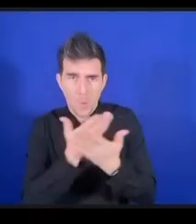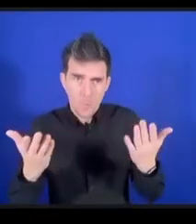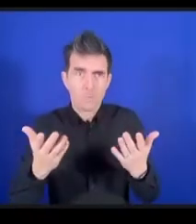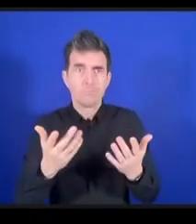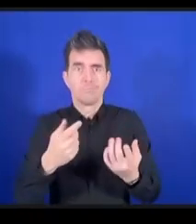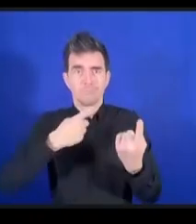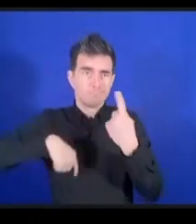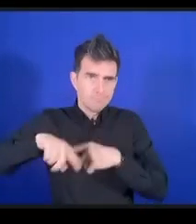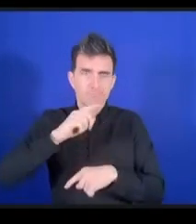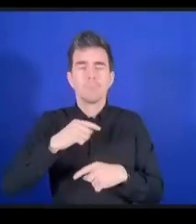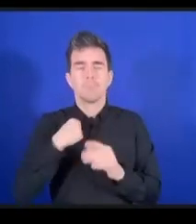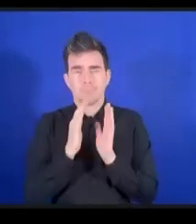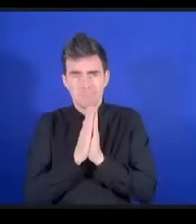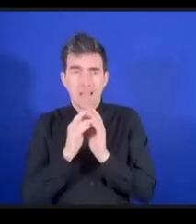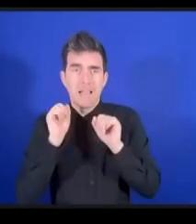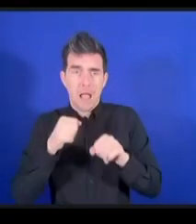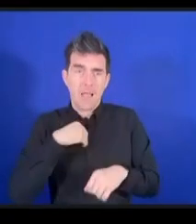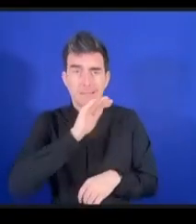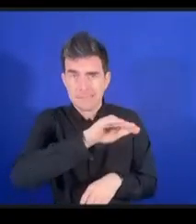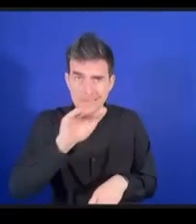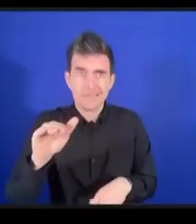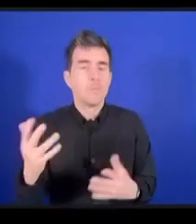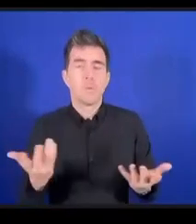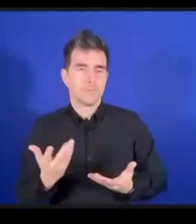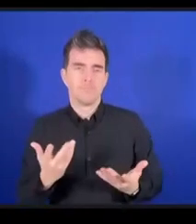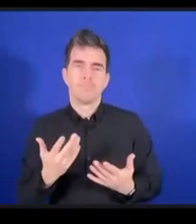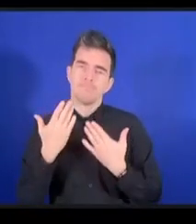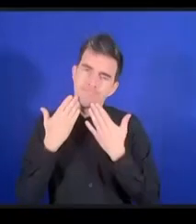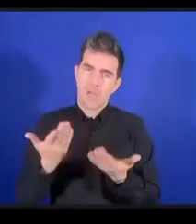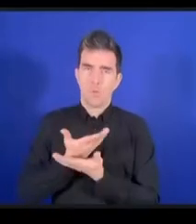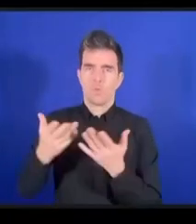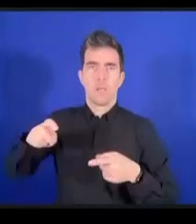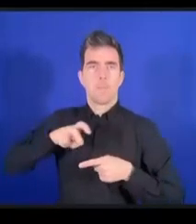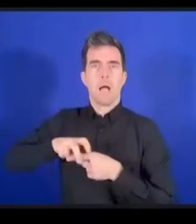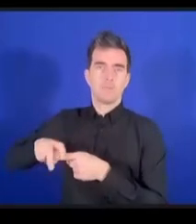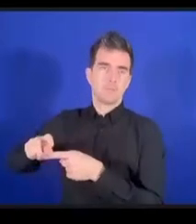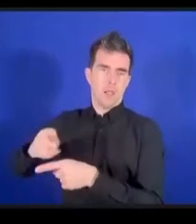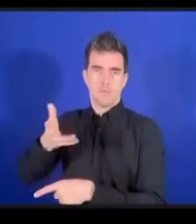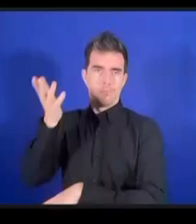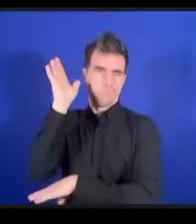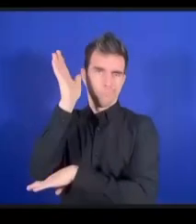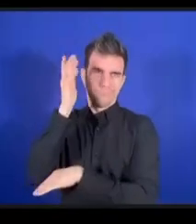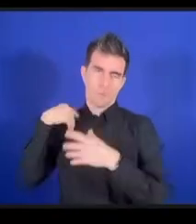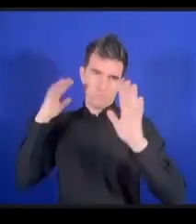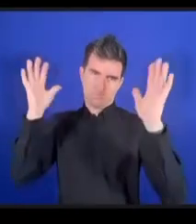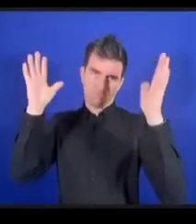et je vous invite à applaudir l'ensemble des membres du panel de leur contribution